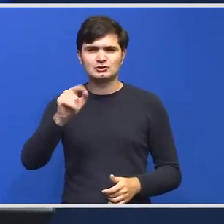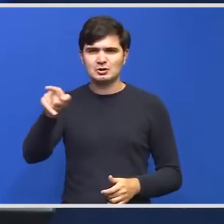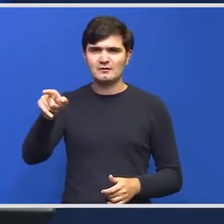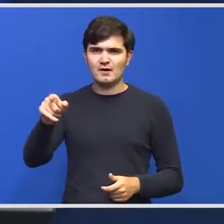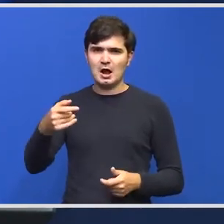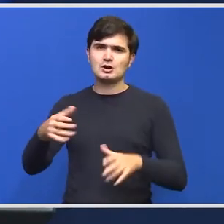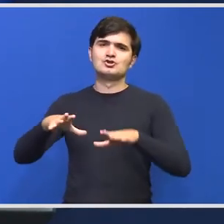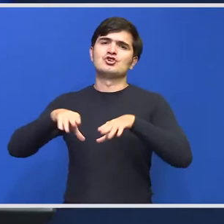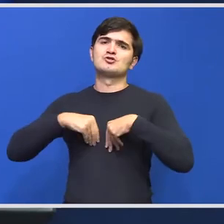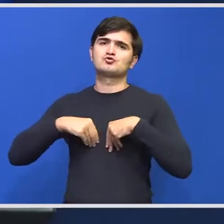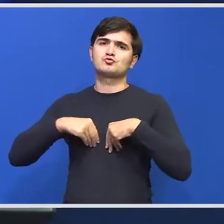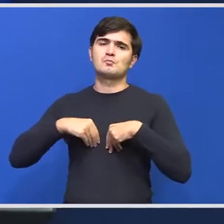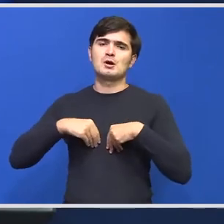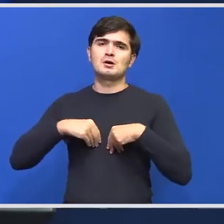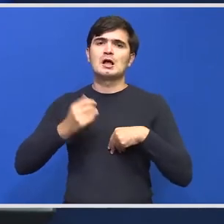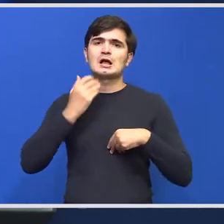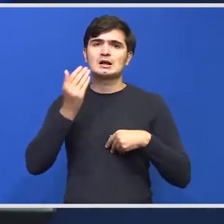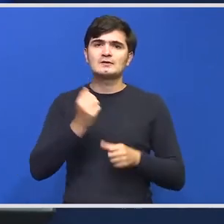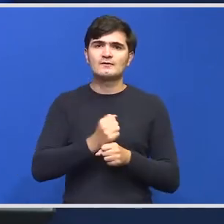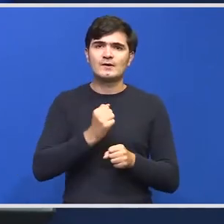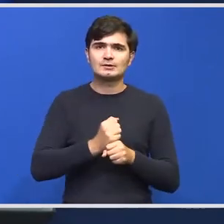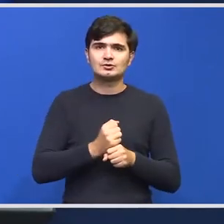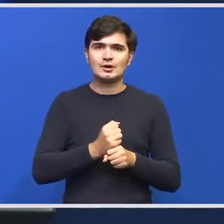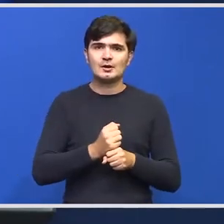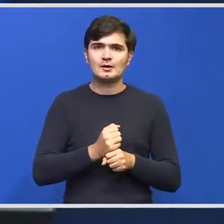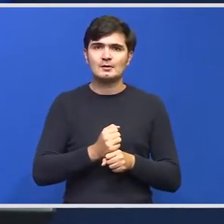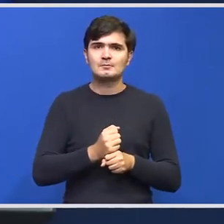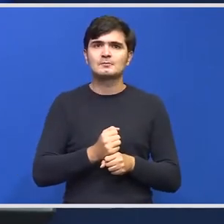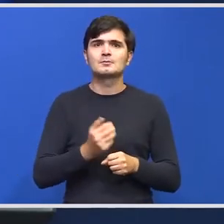la la încheierea actului